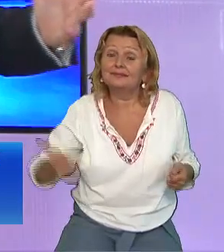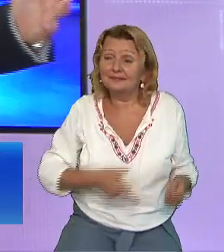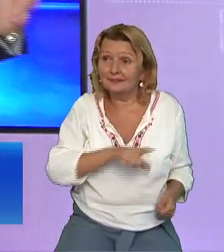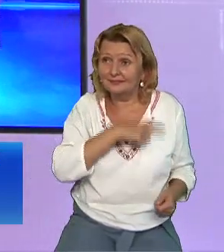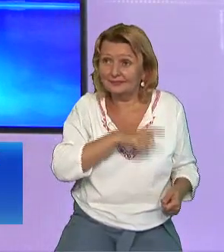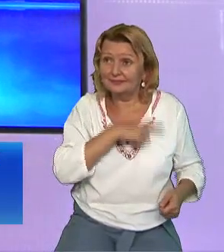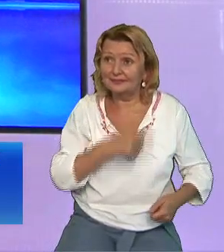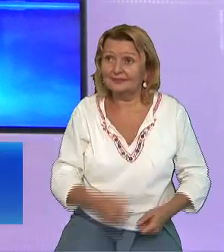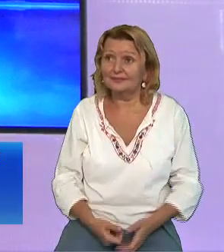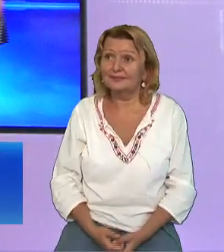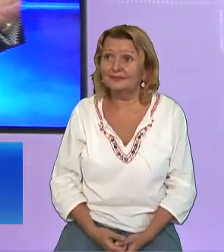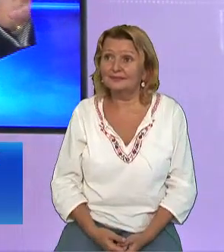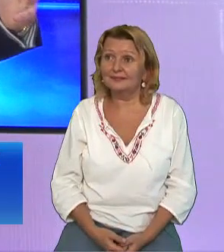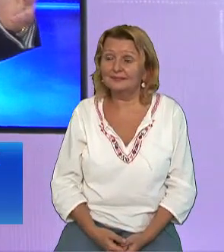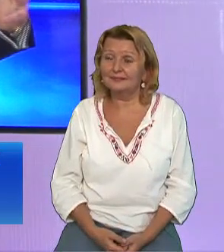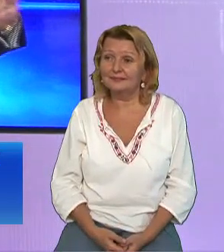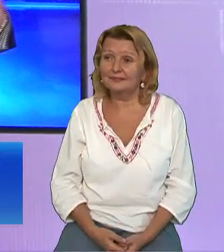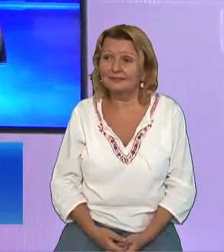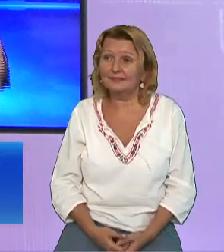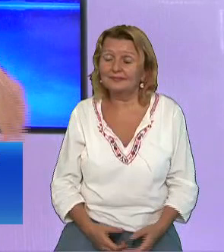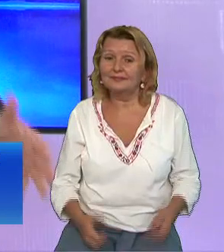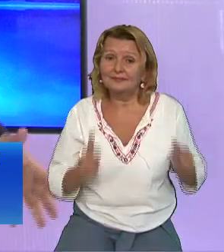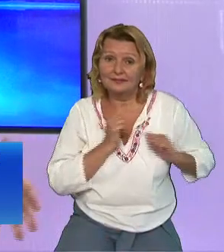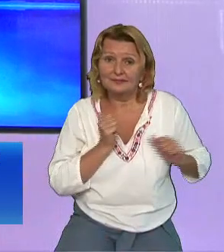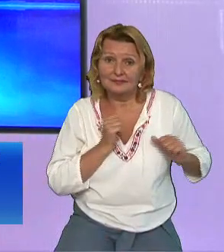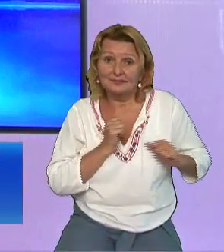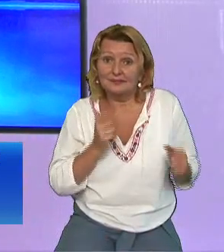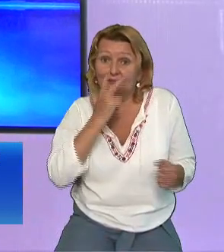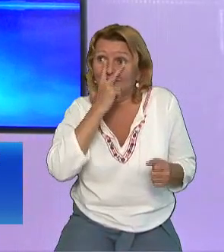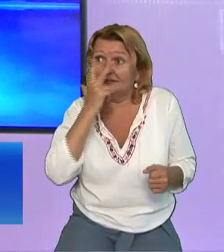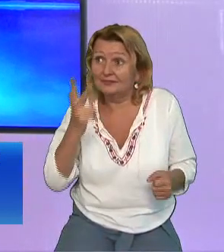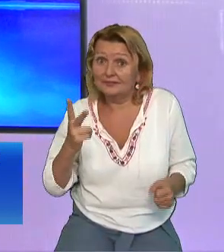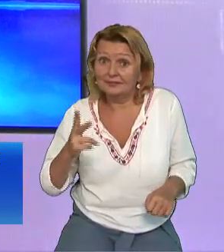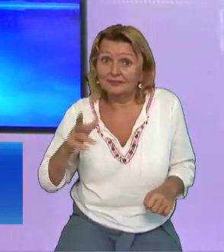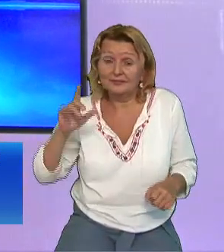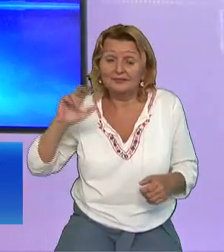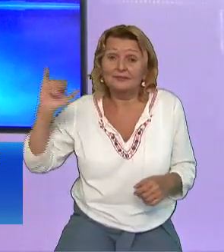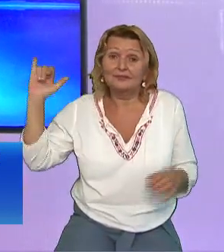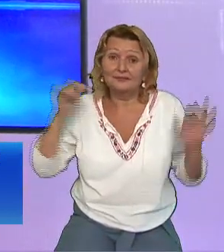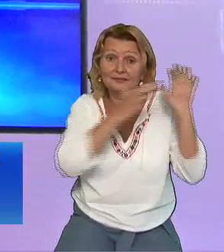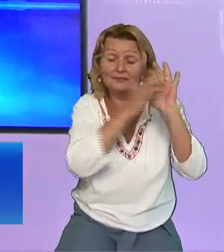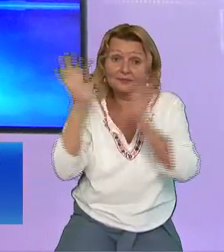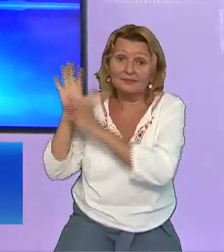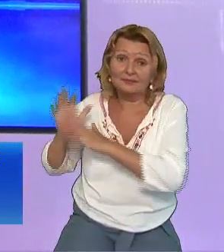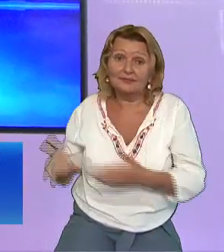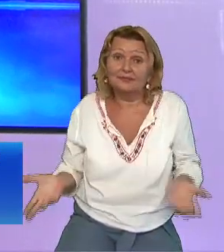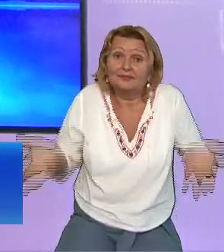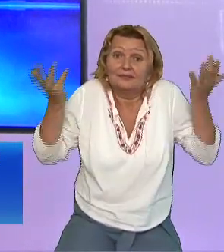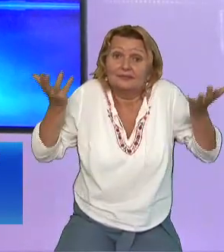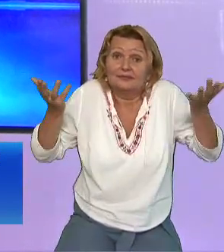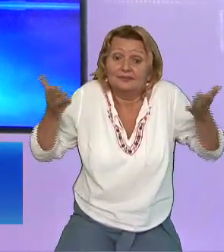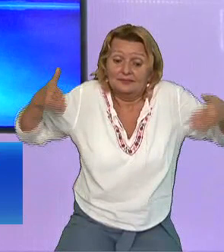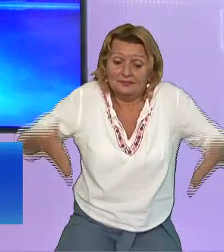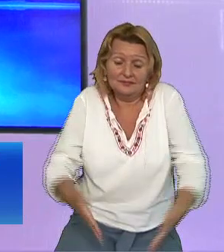teleghidați Ca paralizați la această scenă Au văzut pe maestatea cerului Ieșind din mormânt Au rămas ca niște morți